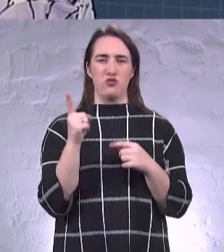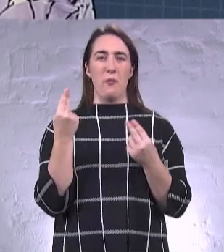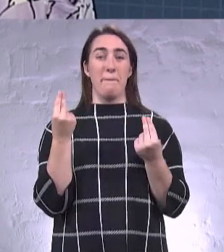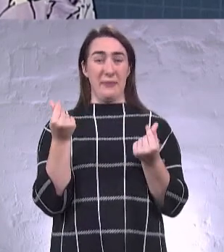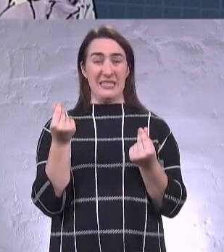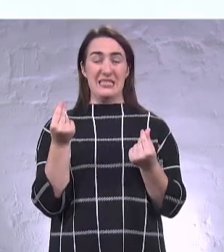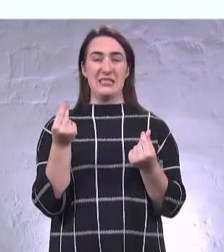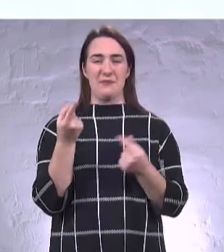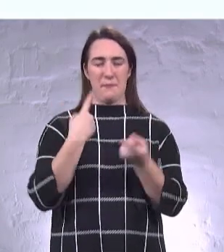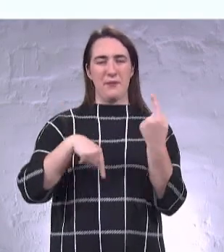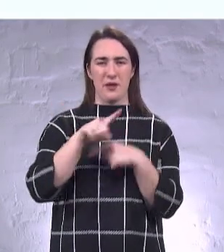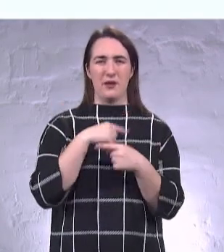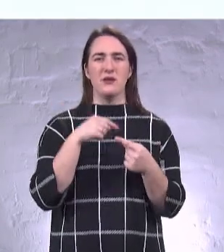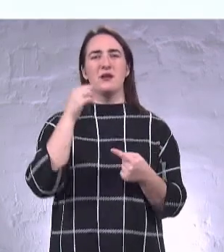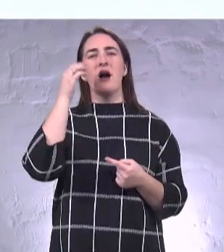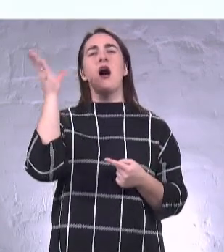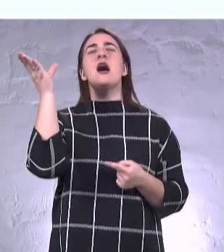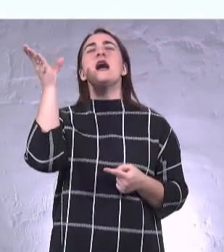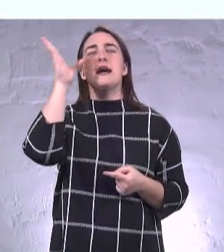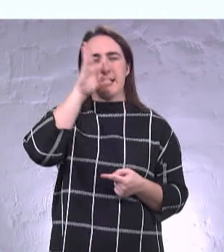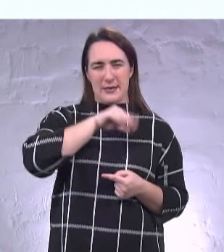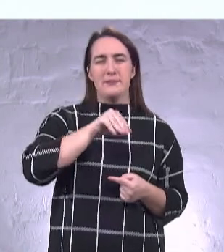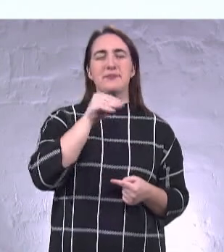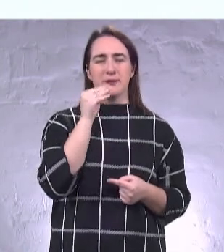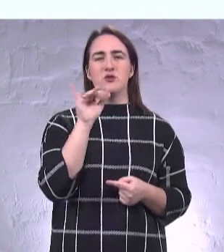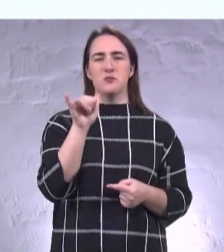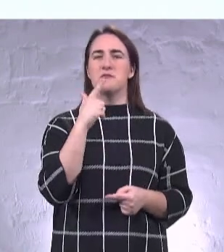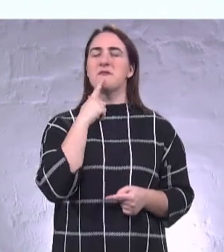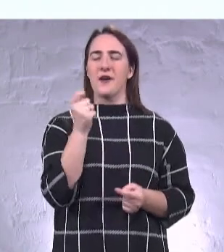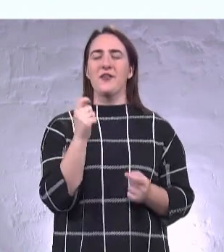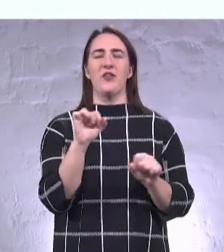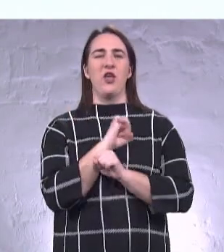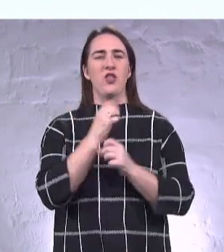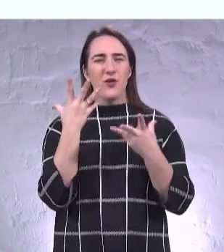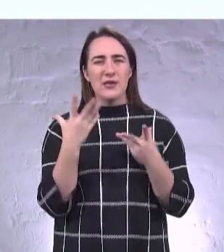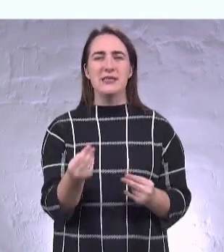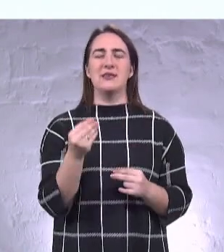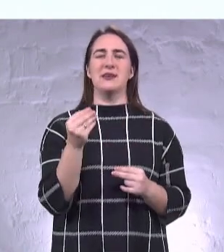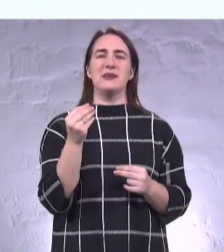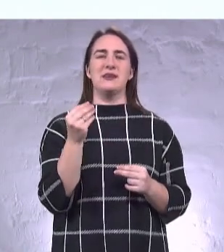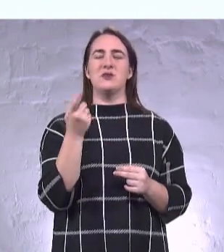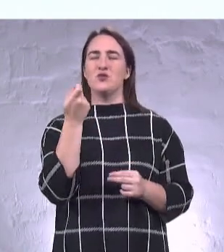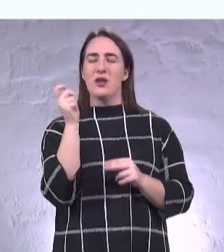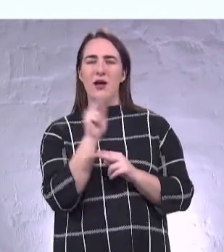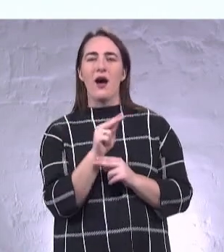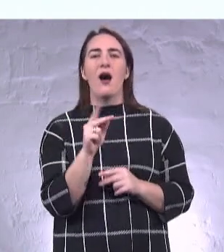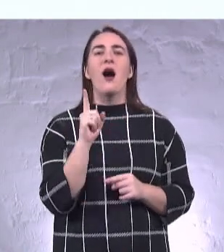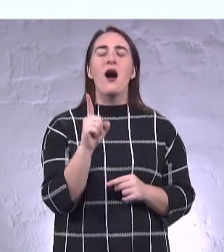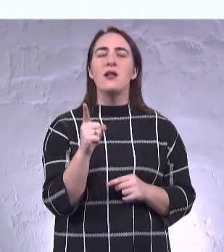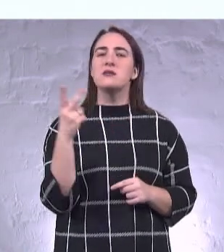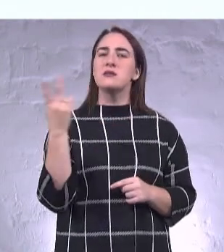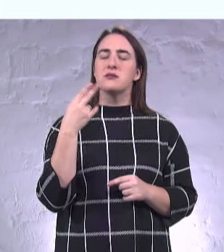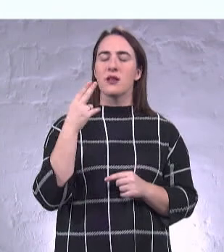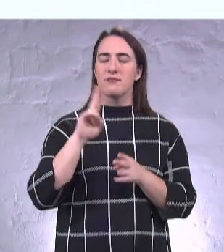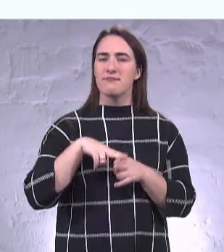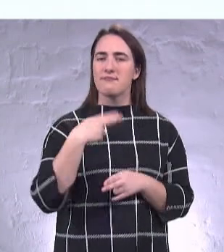можливо, він би і перейшов на карантин вихідного дня, там десь підлікуватись, але треба компенсаторський